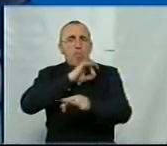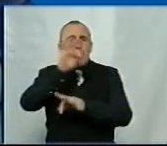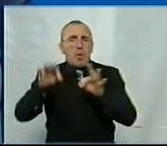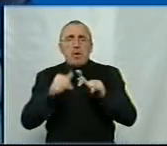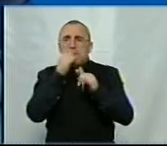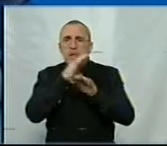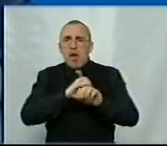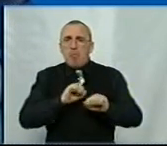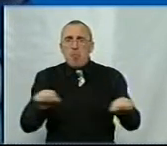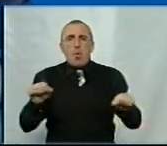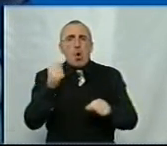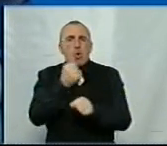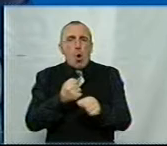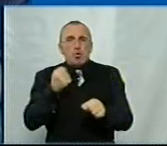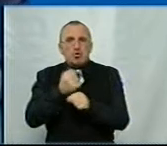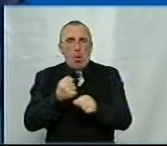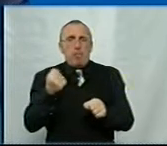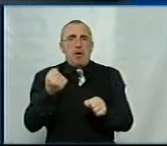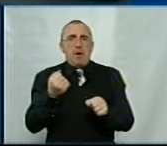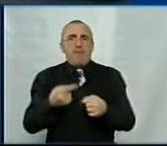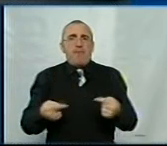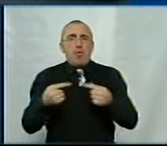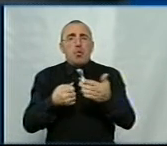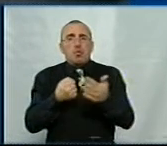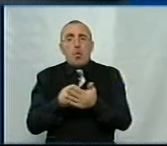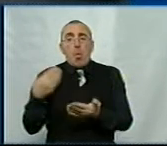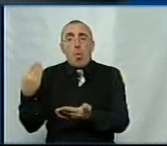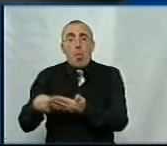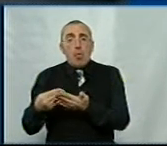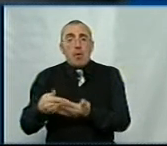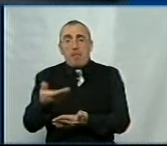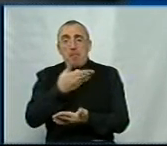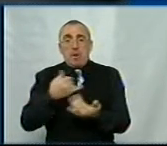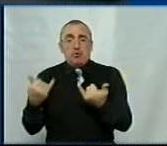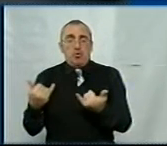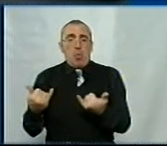можна розробляти відповідно до тих коштів, які ми